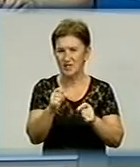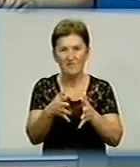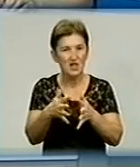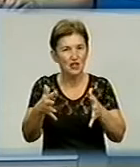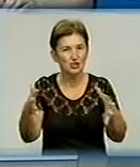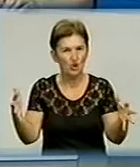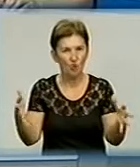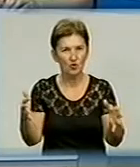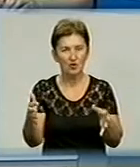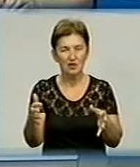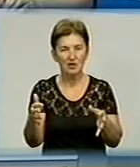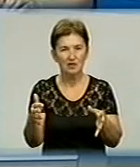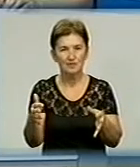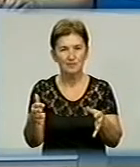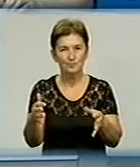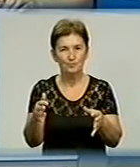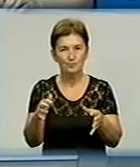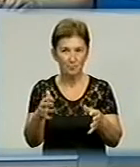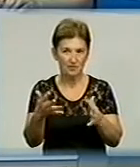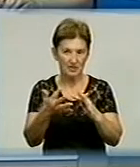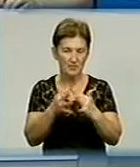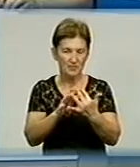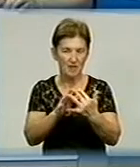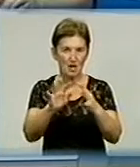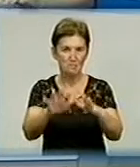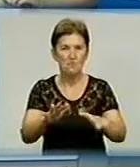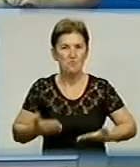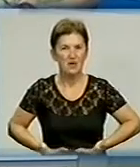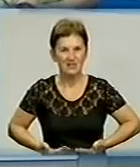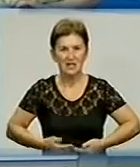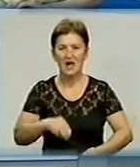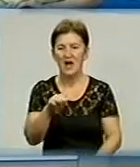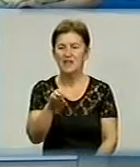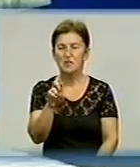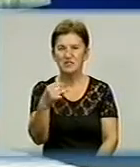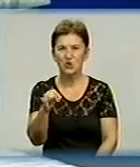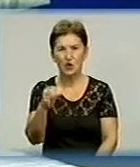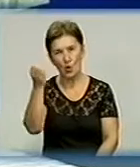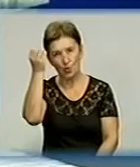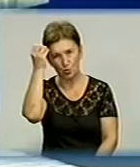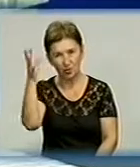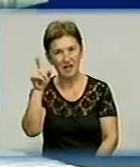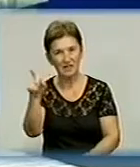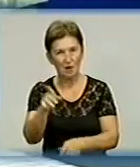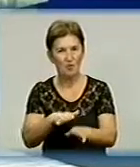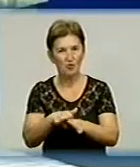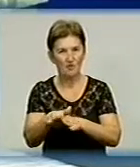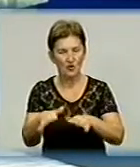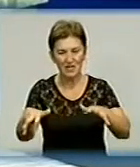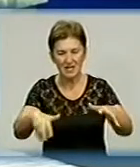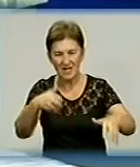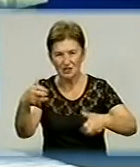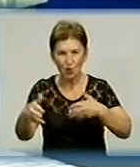поселення, можна сказати так, Трепільської культури. І там проводилися розкопки спільної